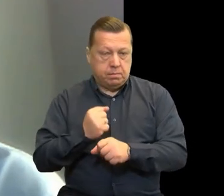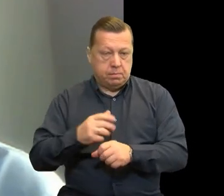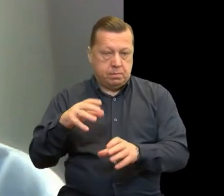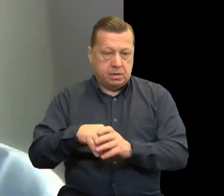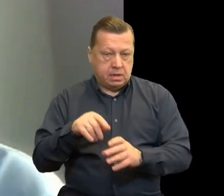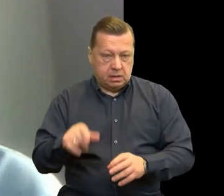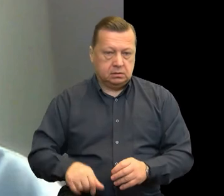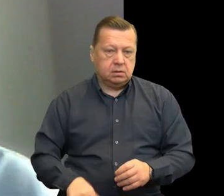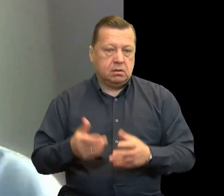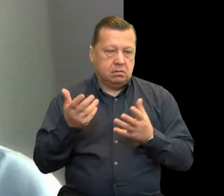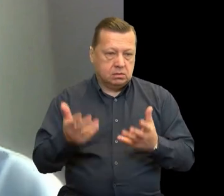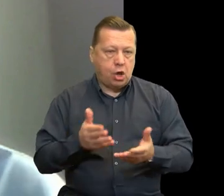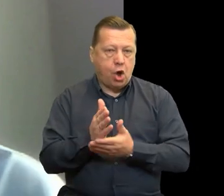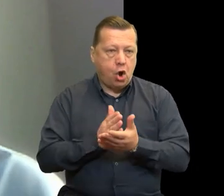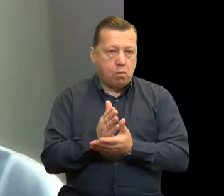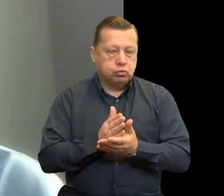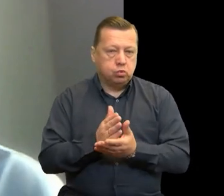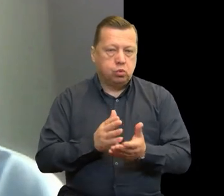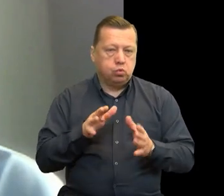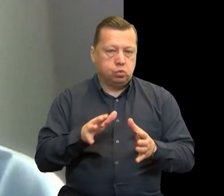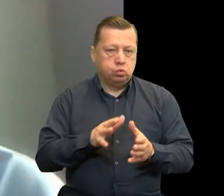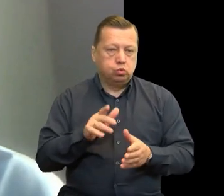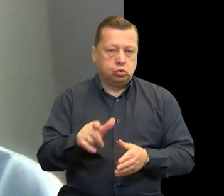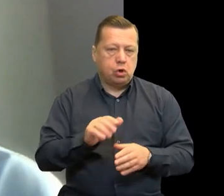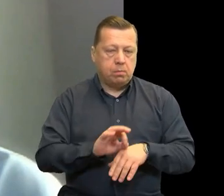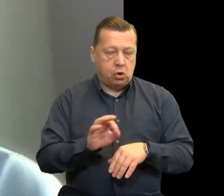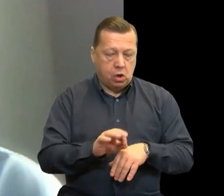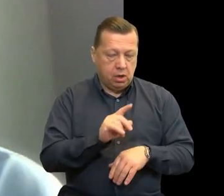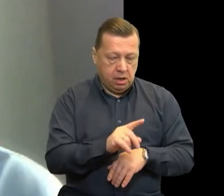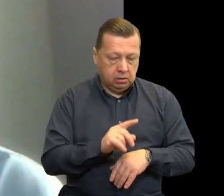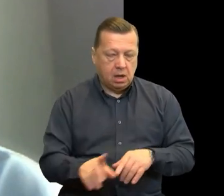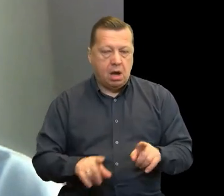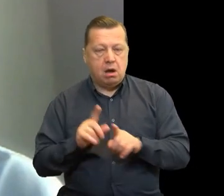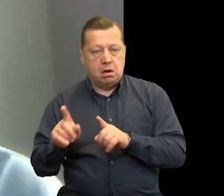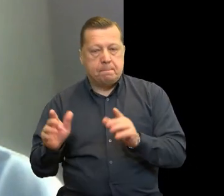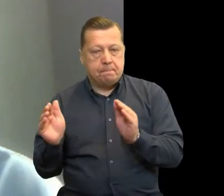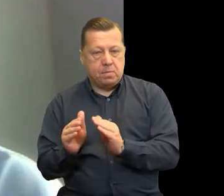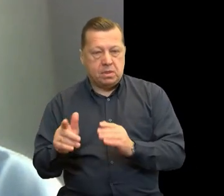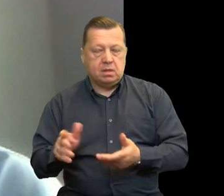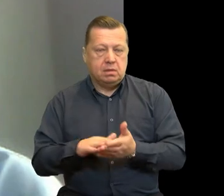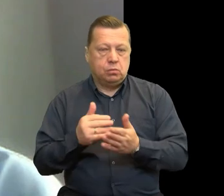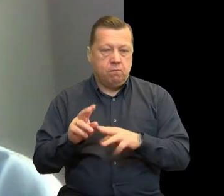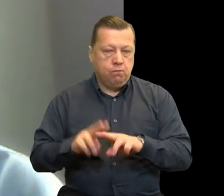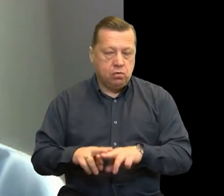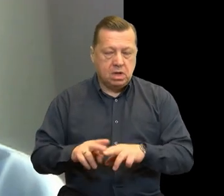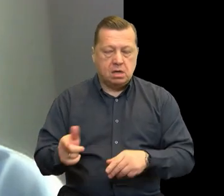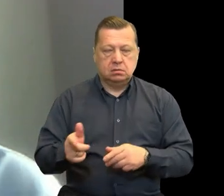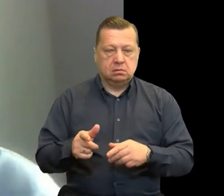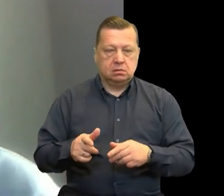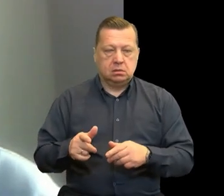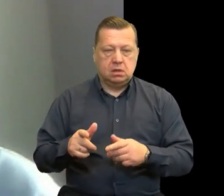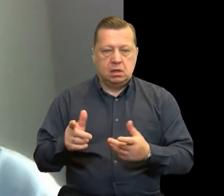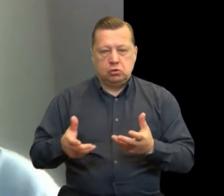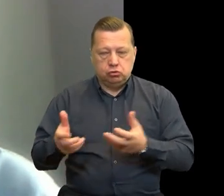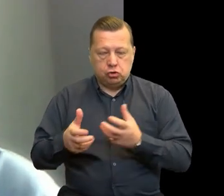obsłużyć większą liczbę projektów. Mamy też mniejsze organizacje takie jak fundacje, jak zrzeszenia,